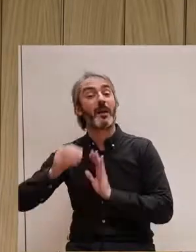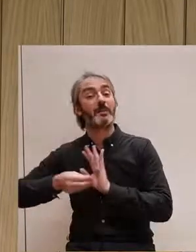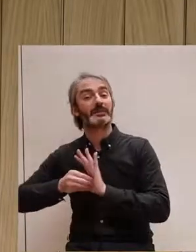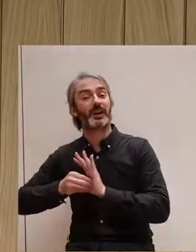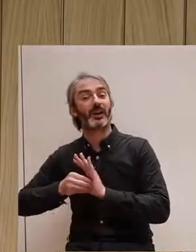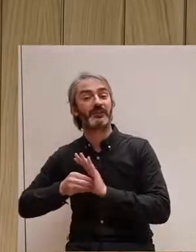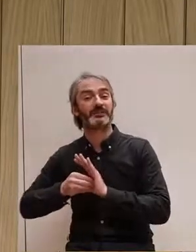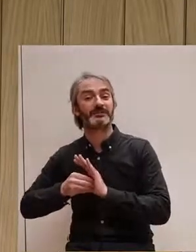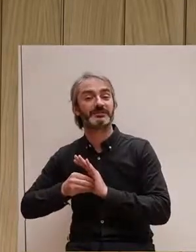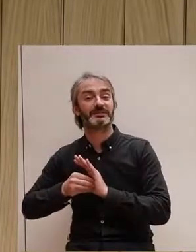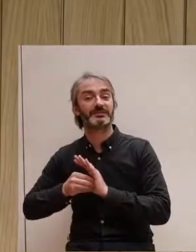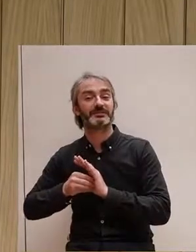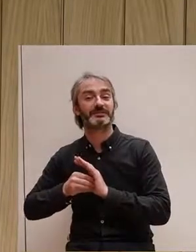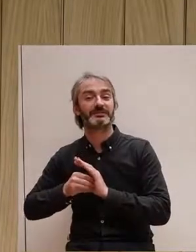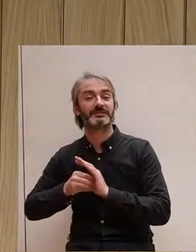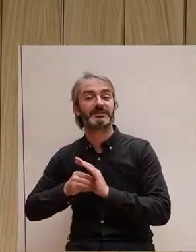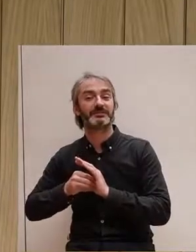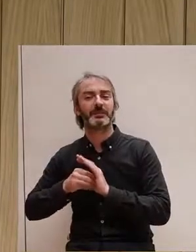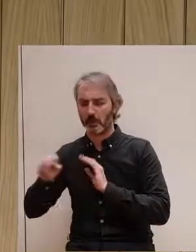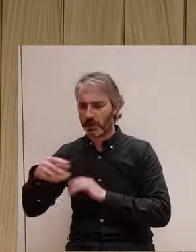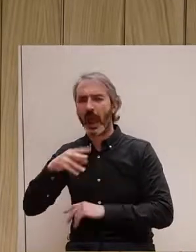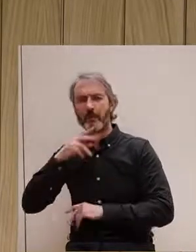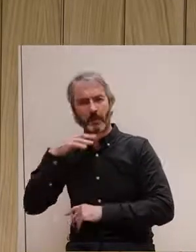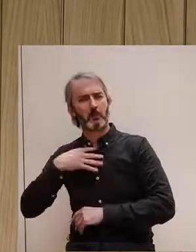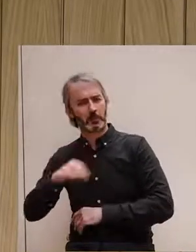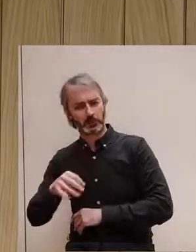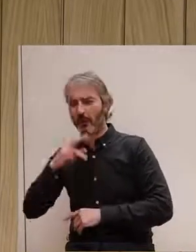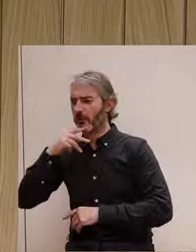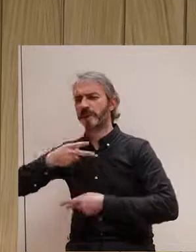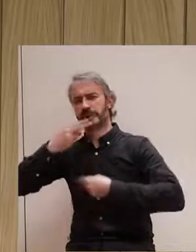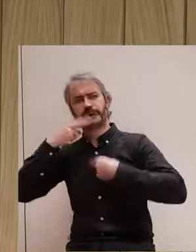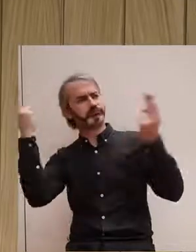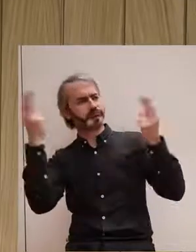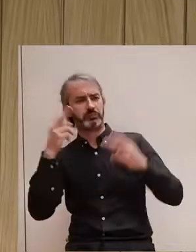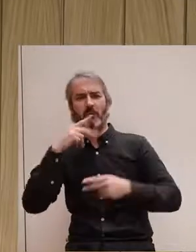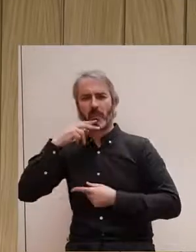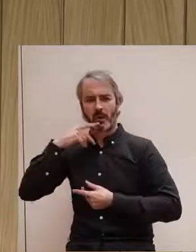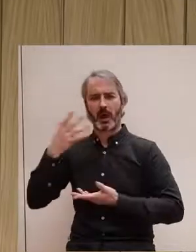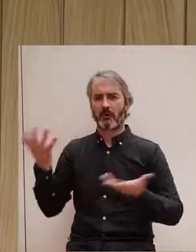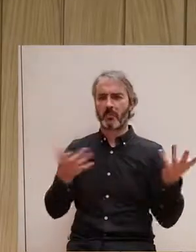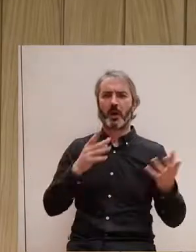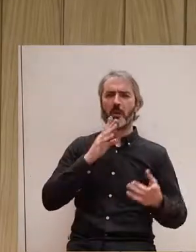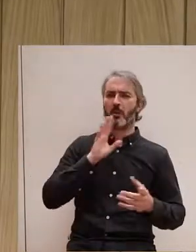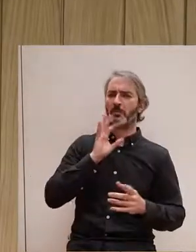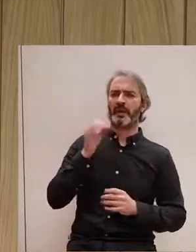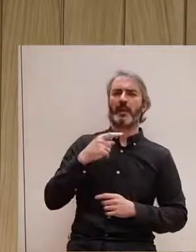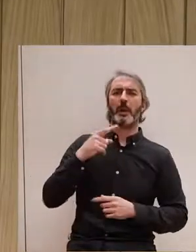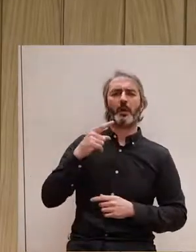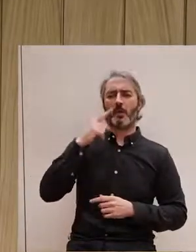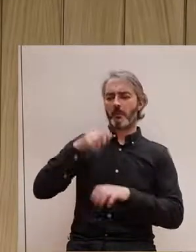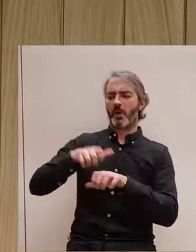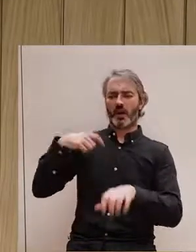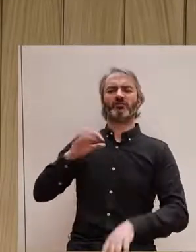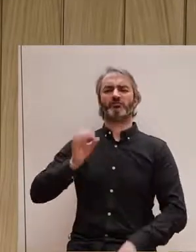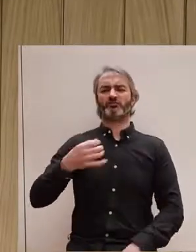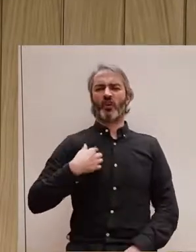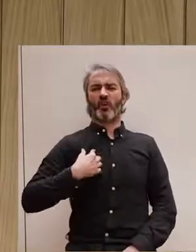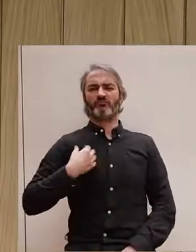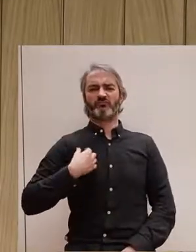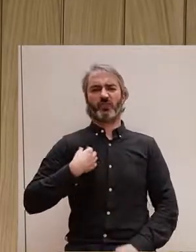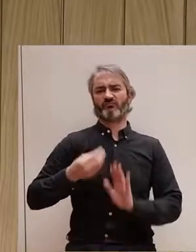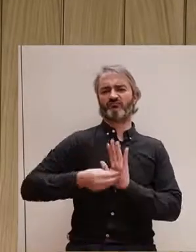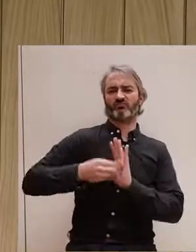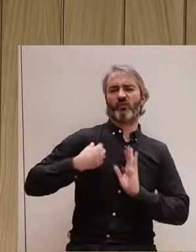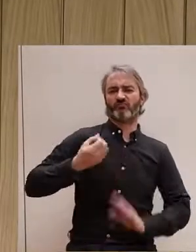una cosa que és parlable, que es pot fer pública, que a part la majoria de nois afirmen que es masturben, no?